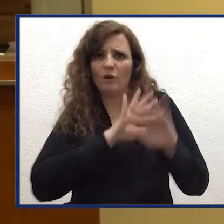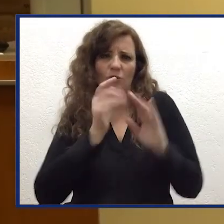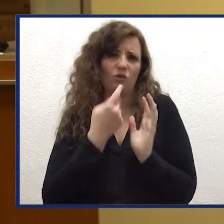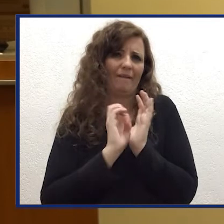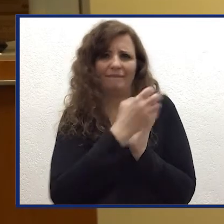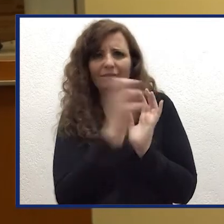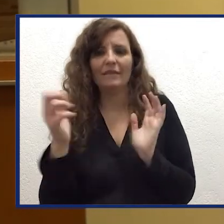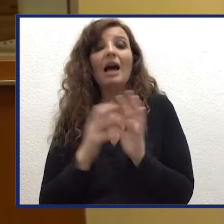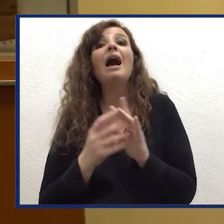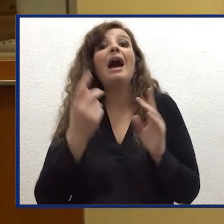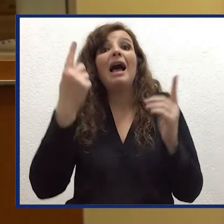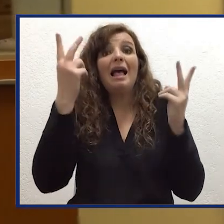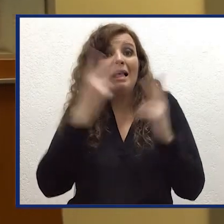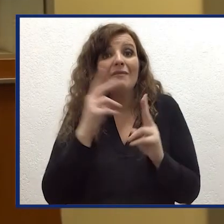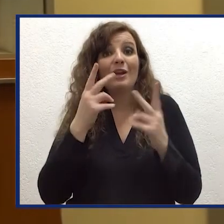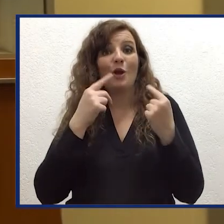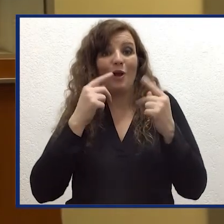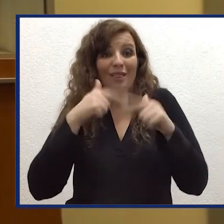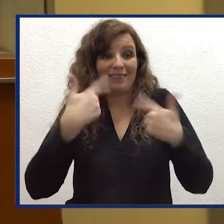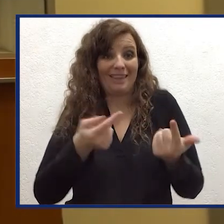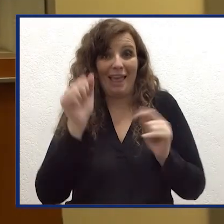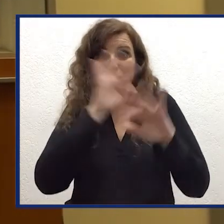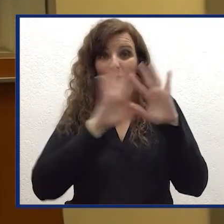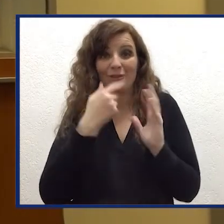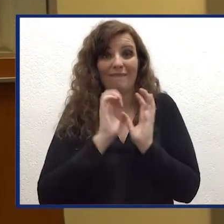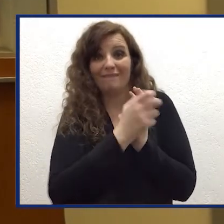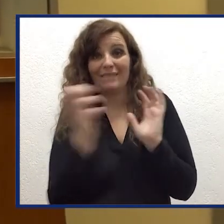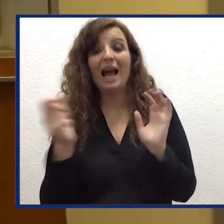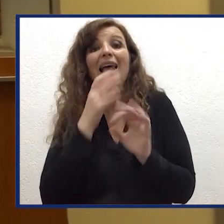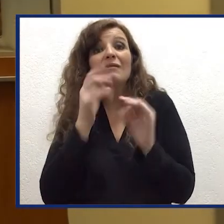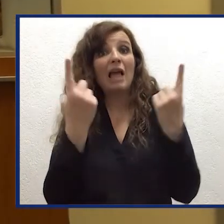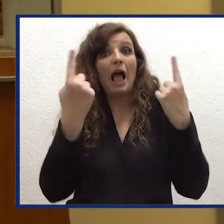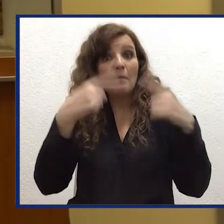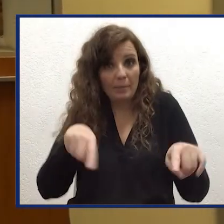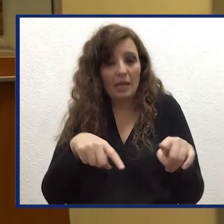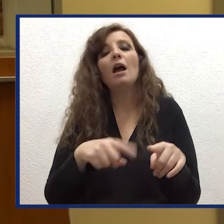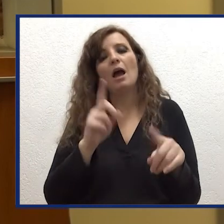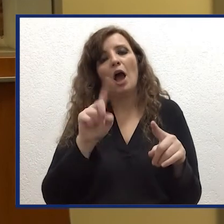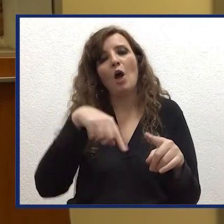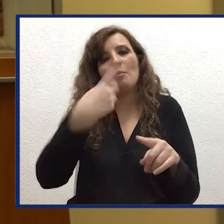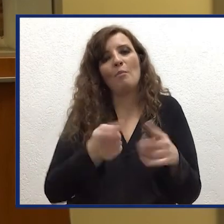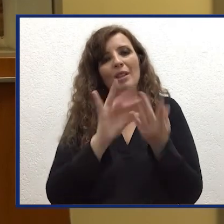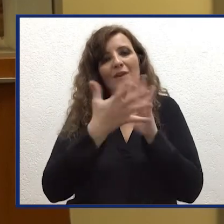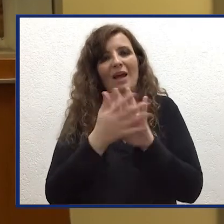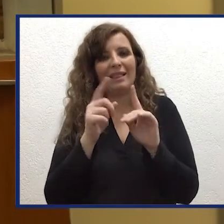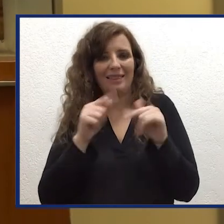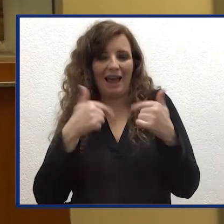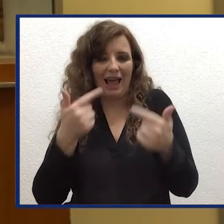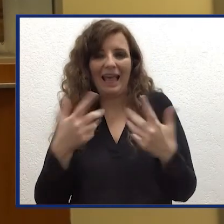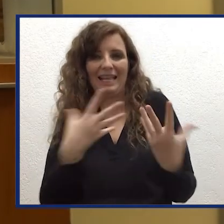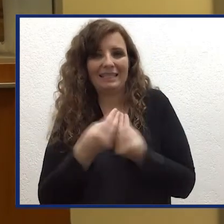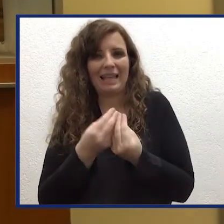ancora più, diciamo, estese considerando che in previsione questo tool integrerà anche